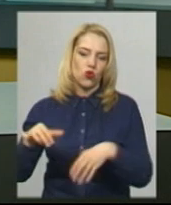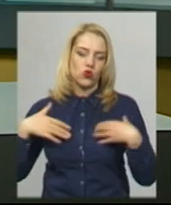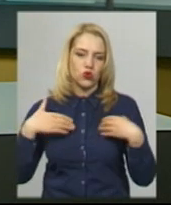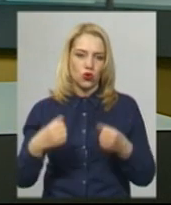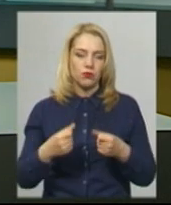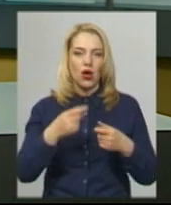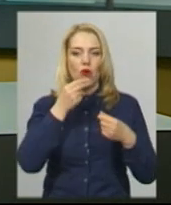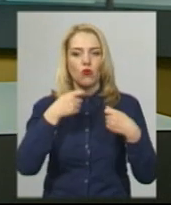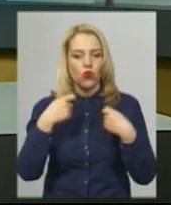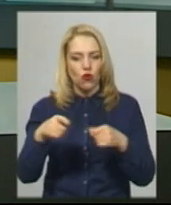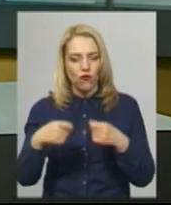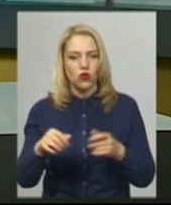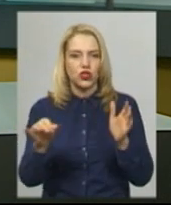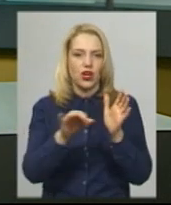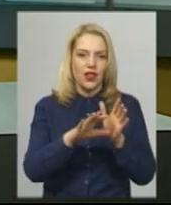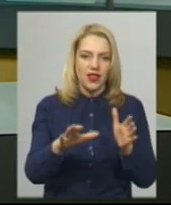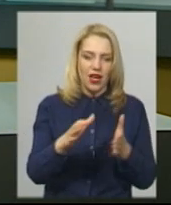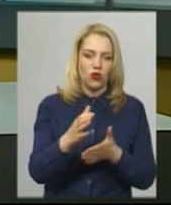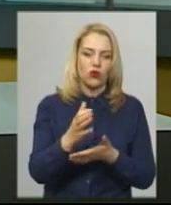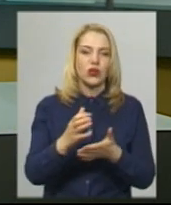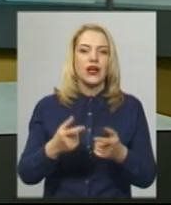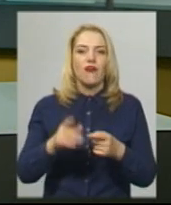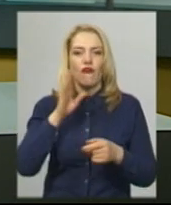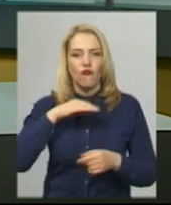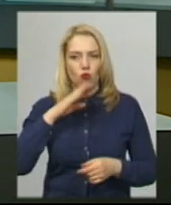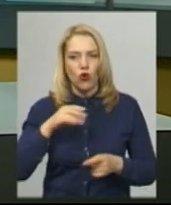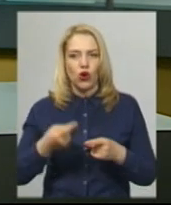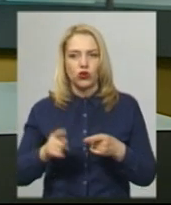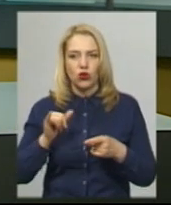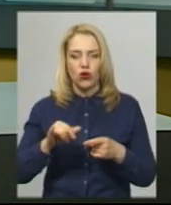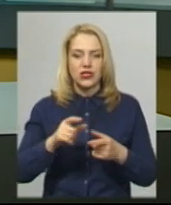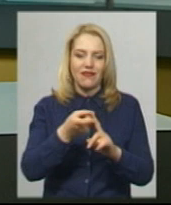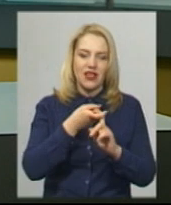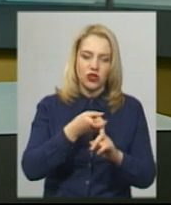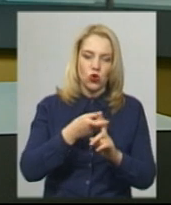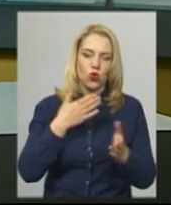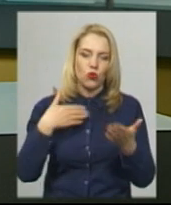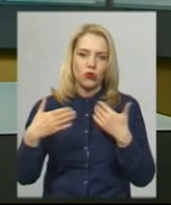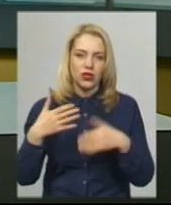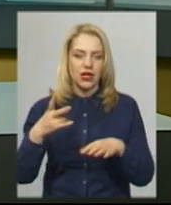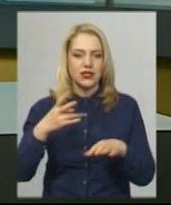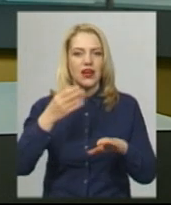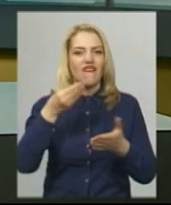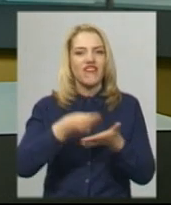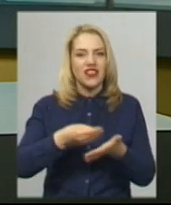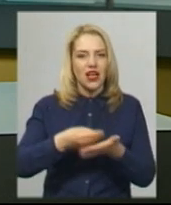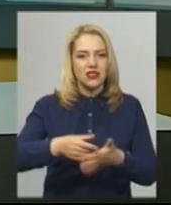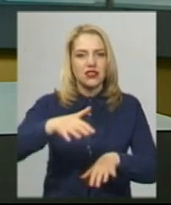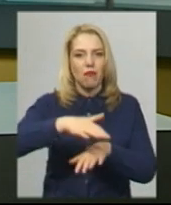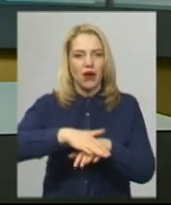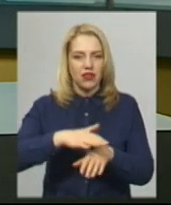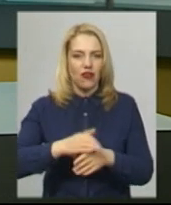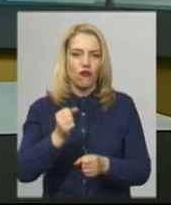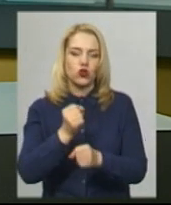забезпечення, енергозбереження, водозабезпечення, зв'язок та комунікації, фінансові та банківські послуги, функціонування